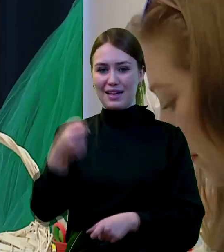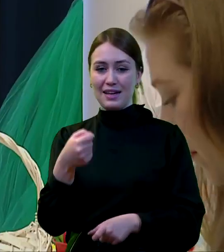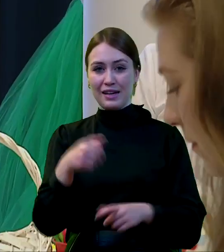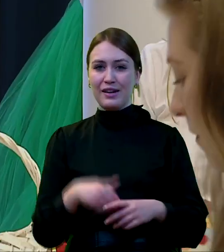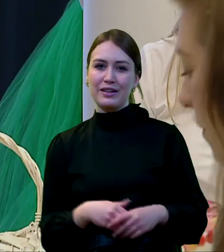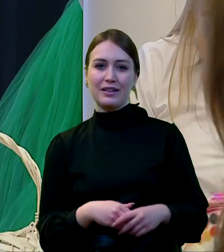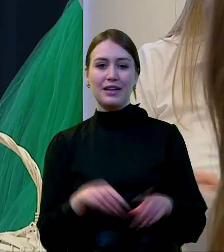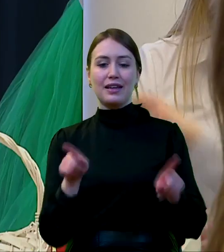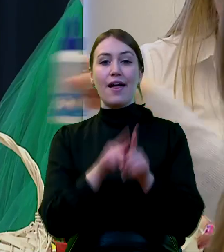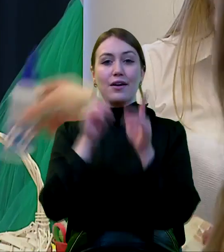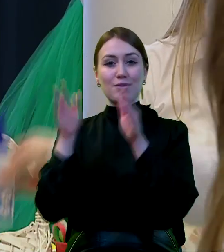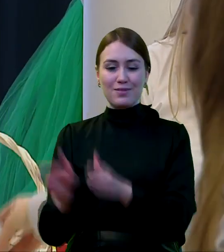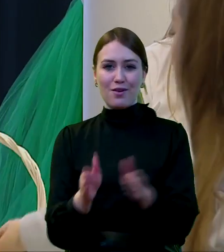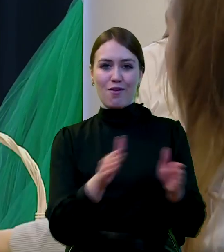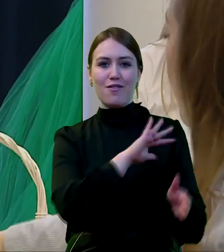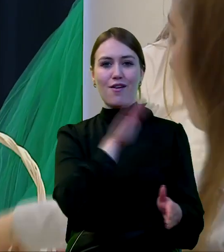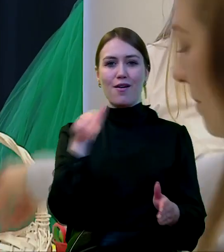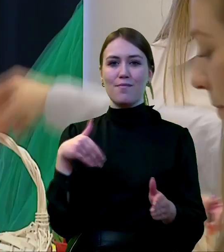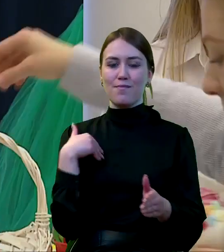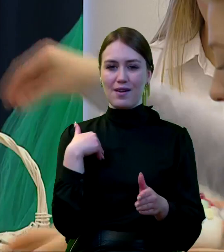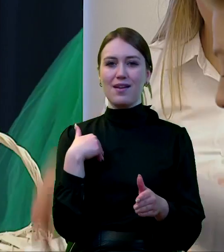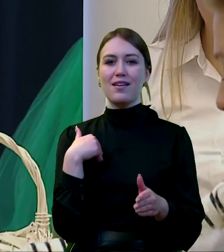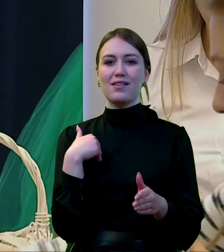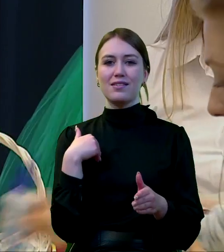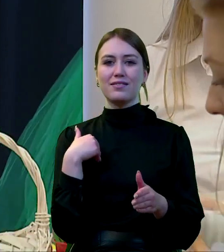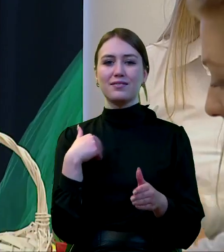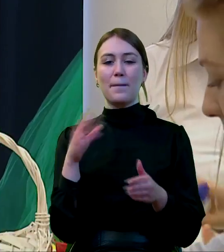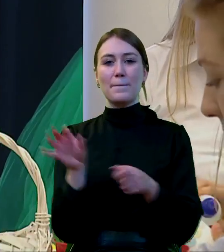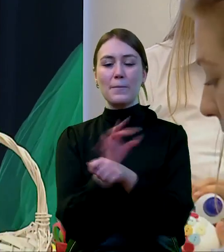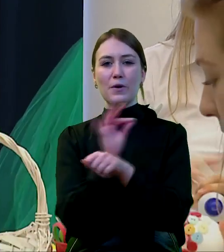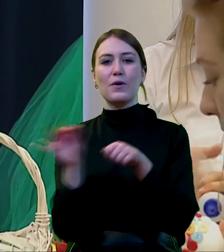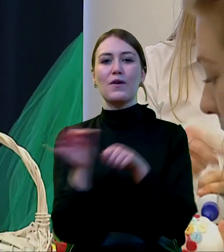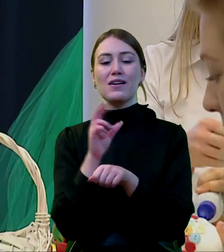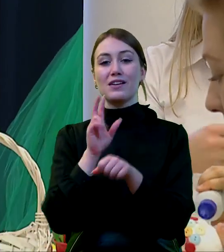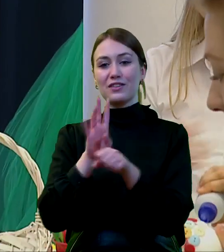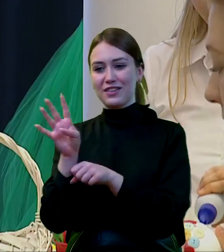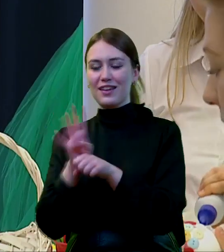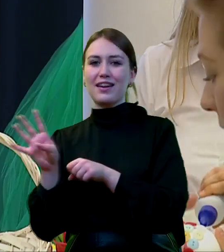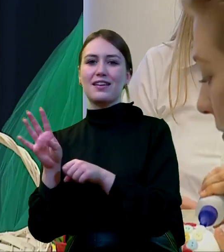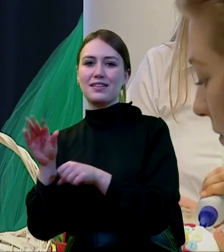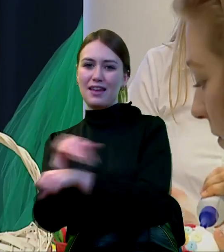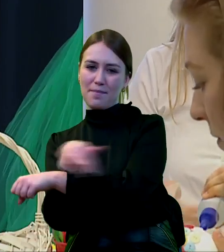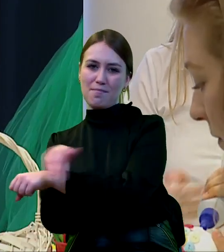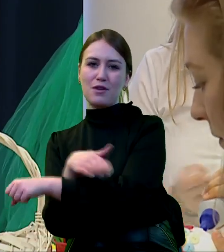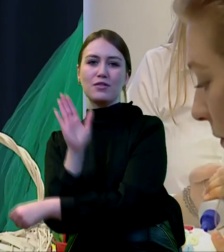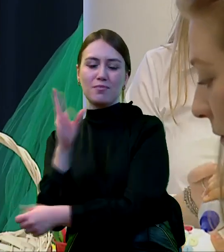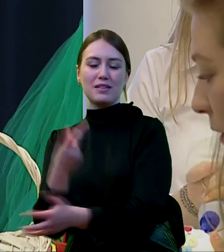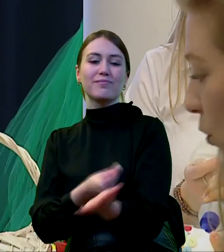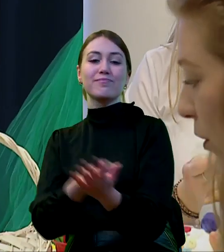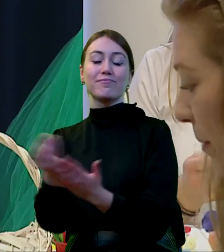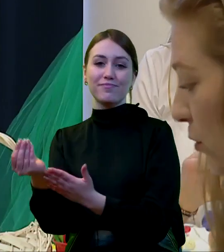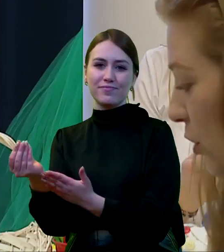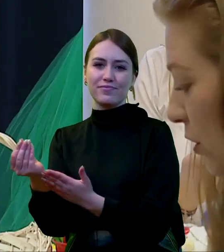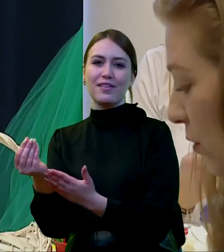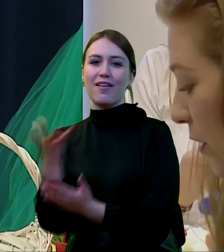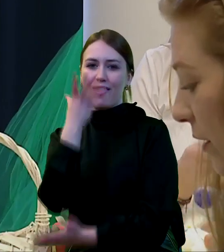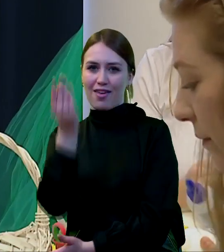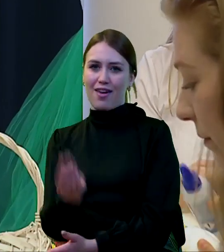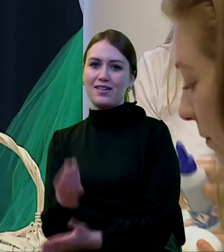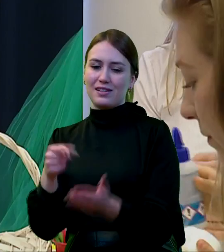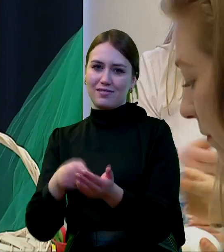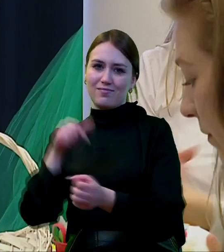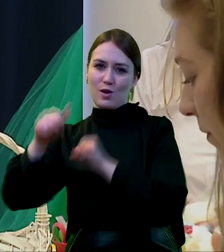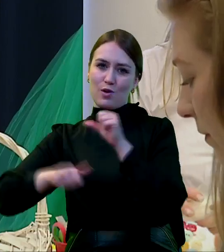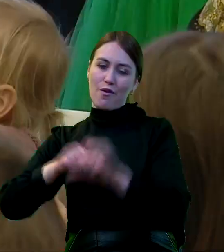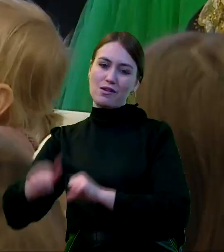I oczywiście przygotowujemy, w naszym resortie mamy już przygotowany projekt 14-tej emerytury, która będzie wypłacana na jesień tego